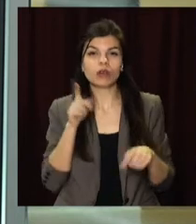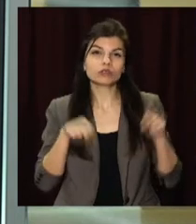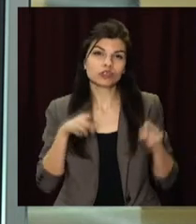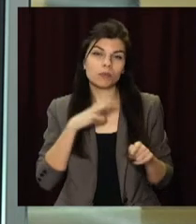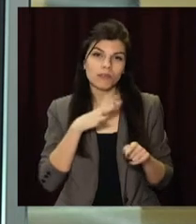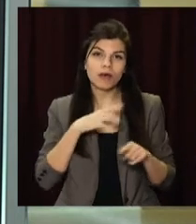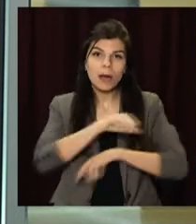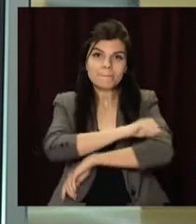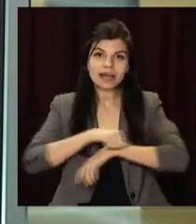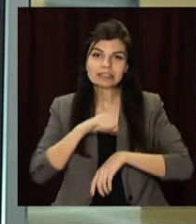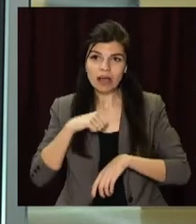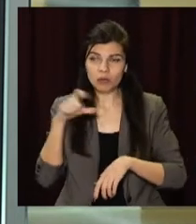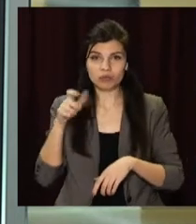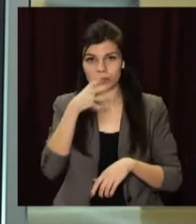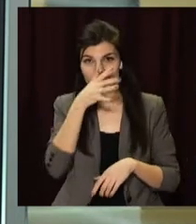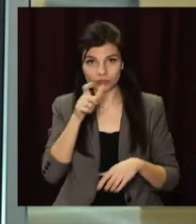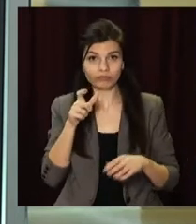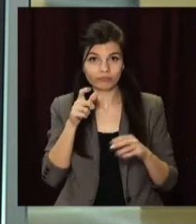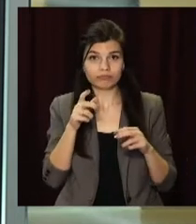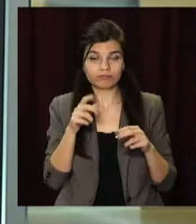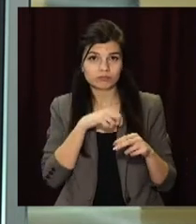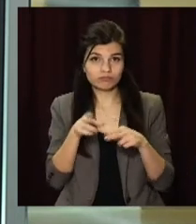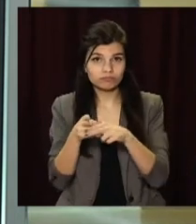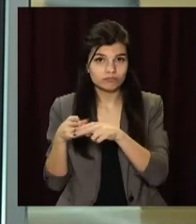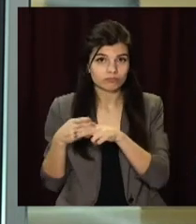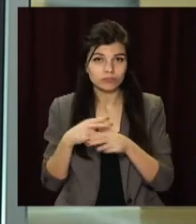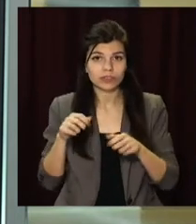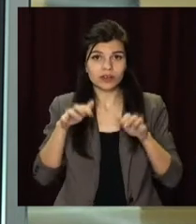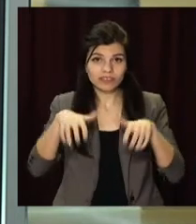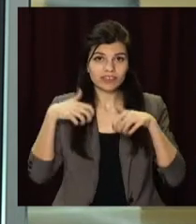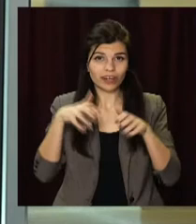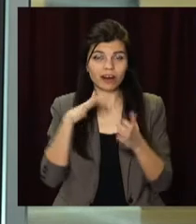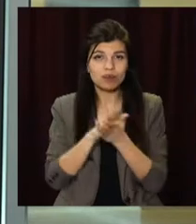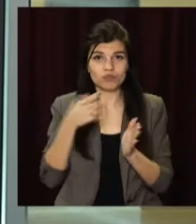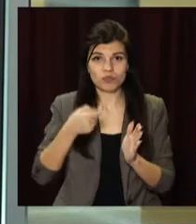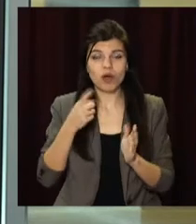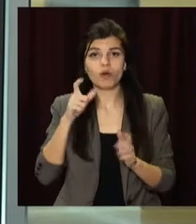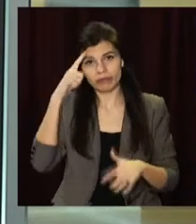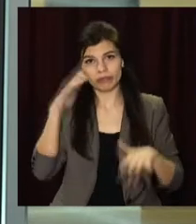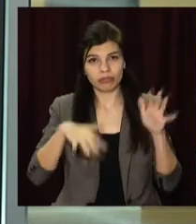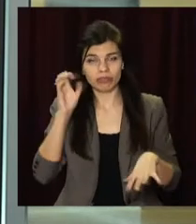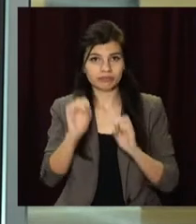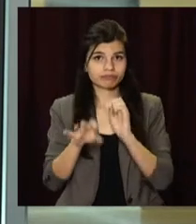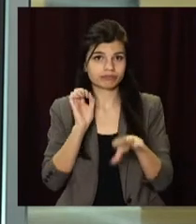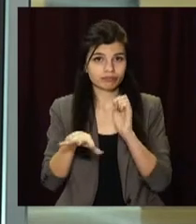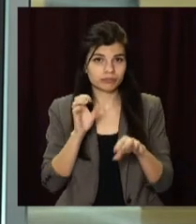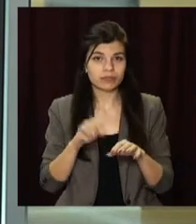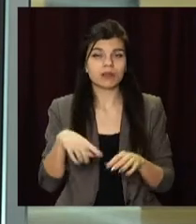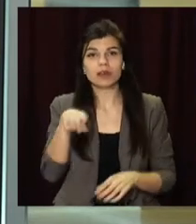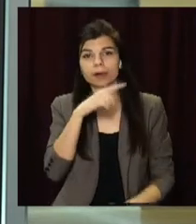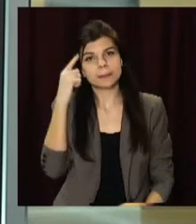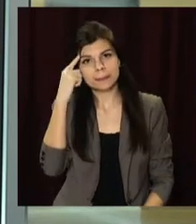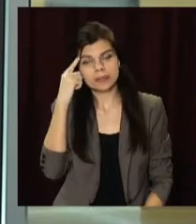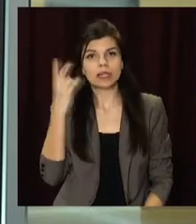час від часу берег самостійно. У КП «Гідроспоруди» говорять, все не що спроможні вигребти з річки наслідки людської недбалості. У міській раді збираються